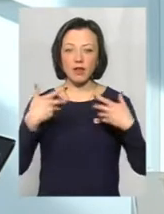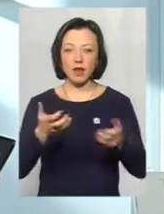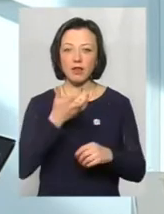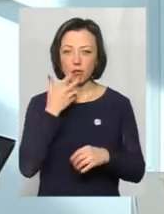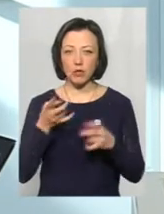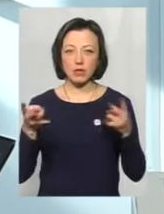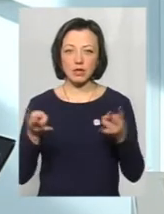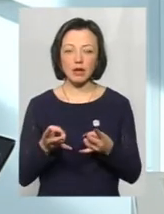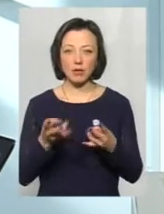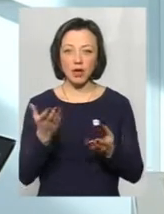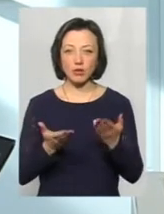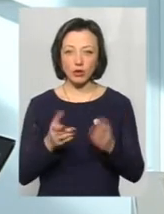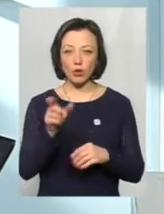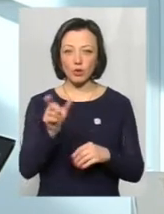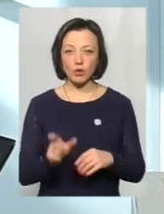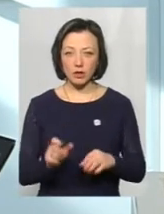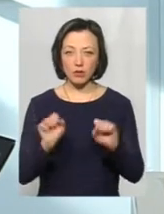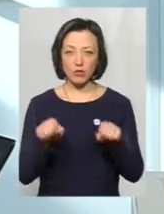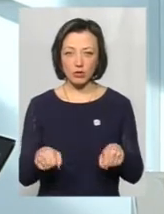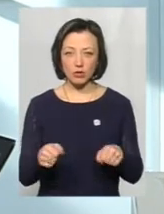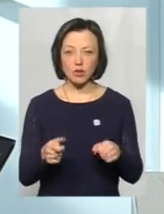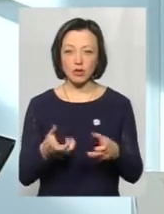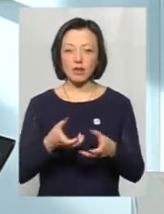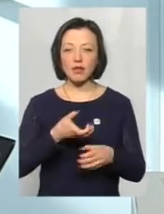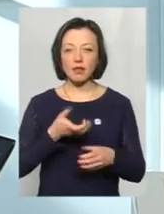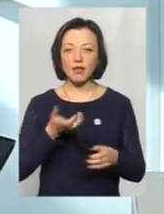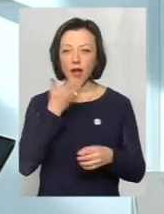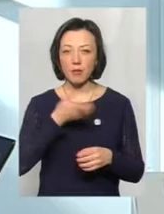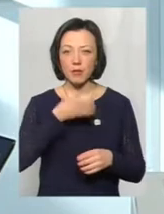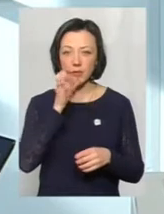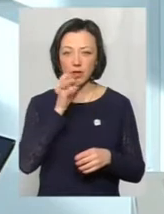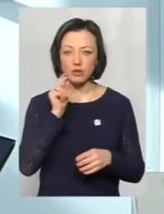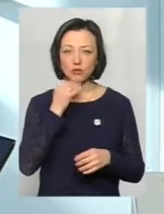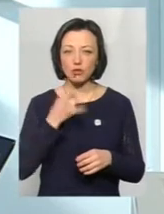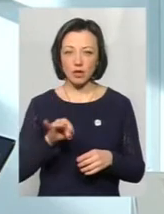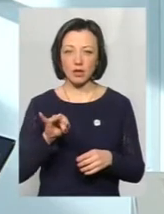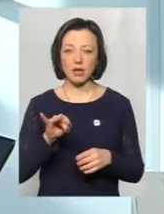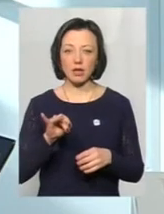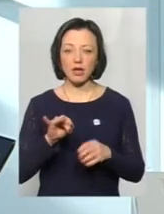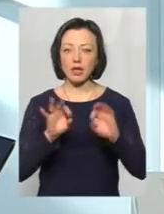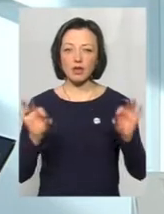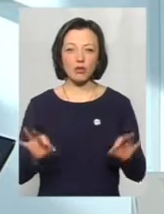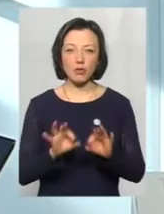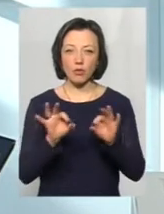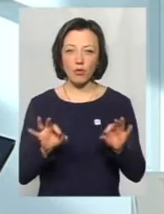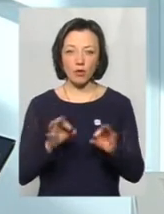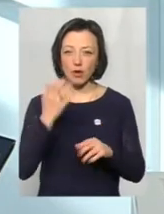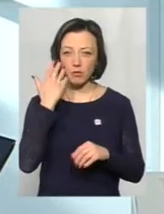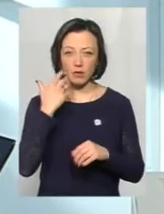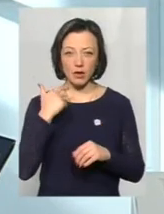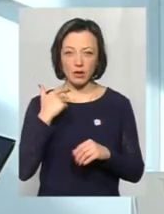Треба, якщо людина може приймати теплепиття, чаї, ні в якому разі при,